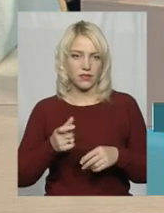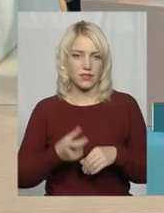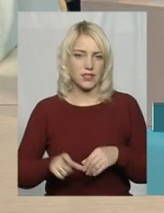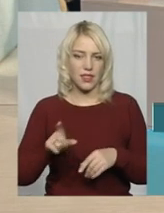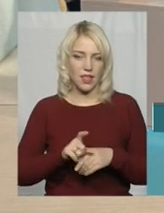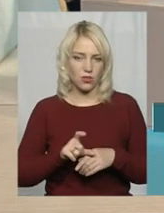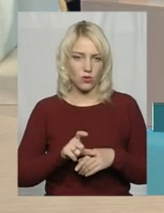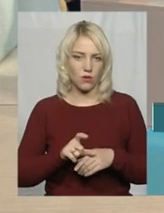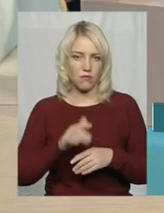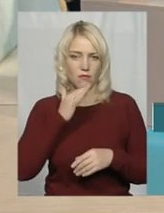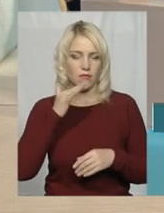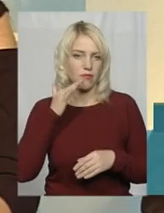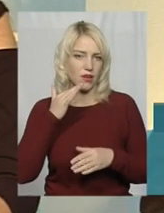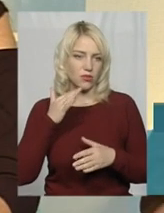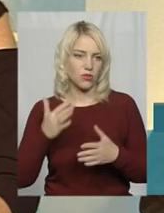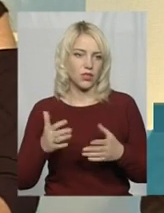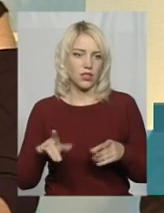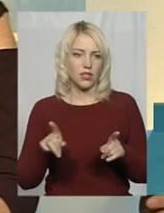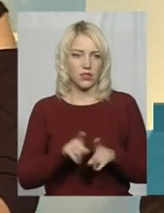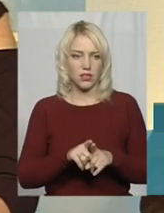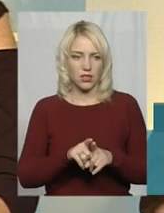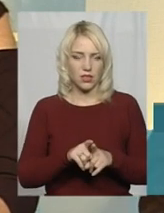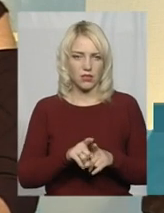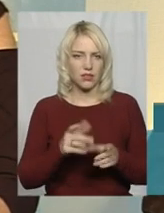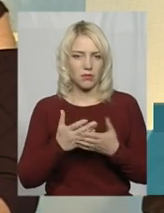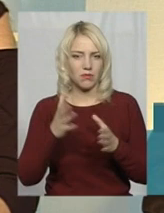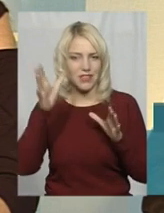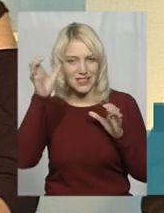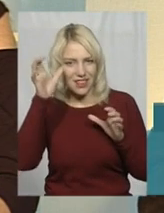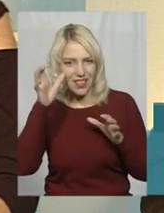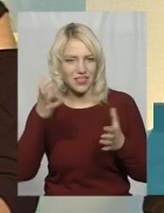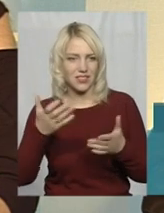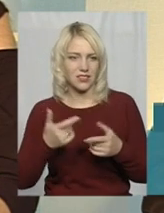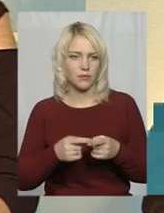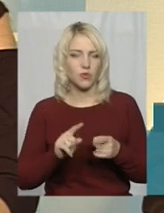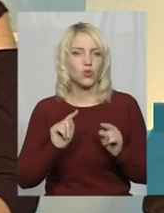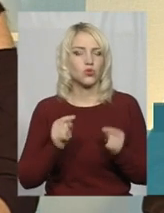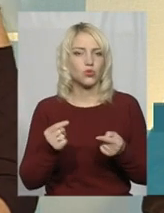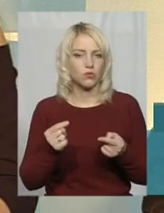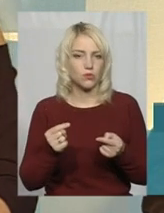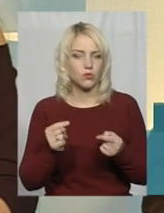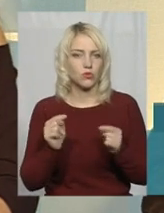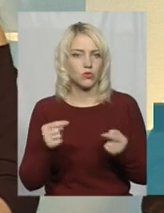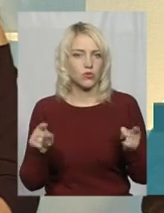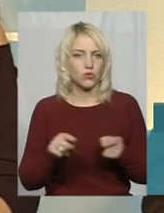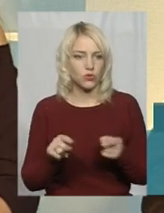багато там якогось такого ідового поклонства, чи сатанізму і так далі. Чому? Тому що